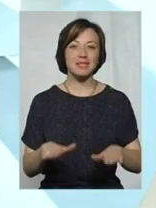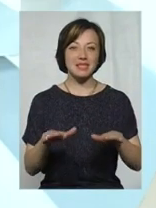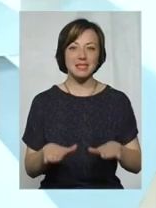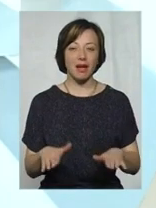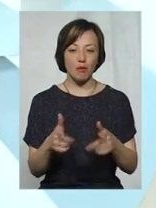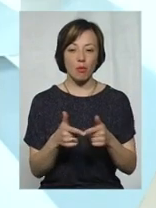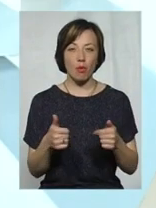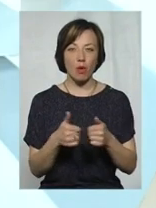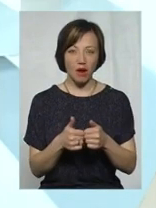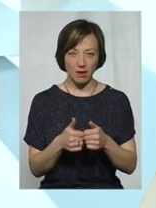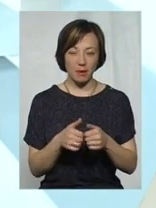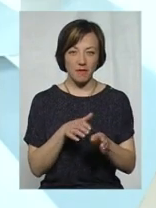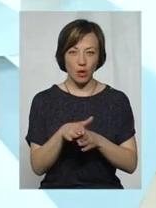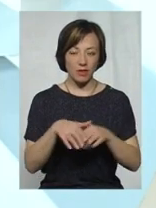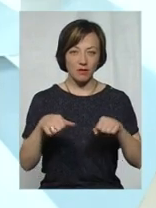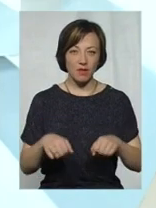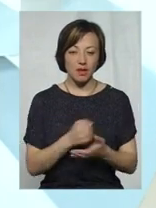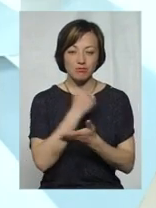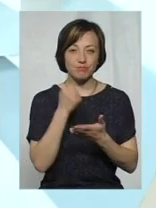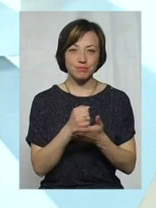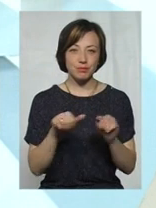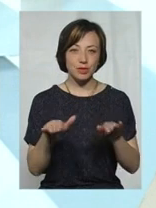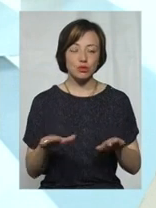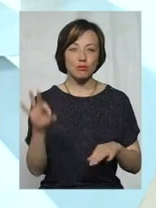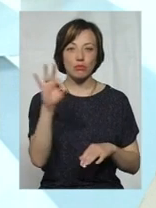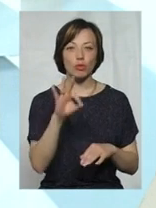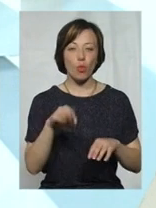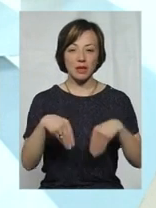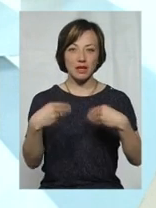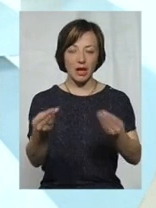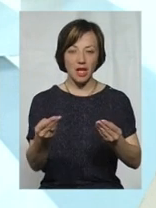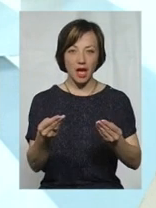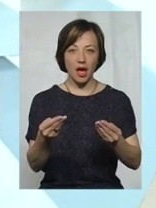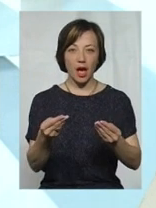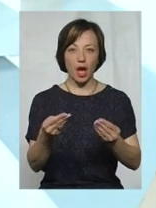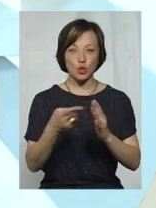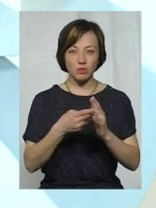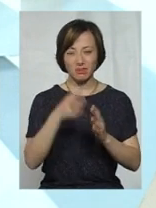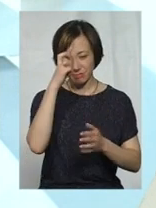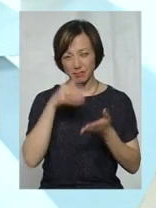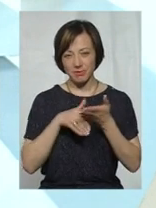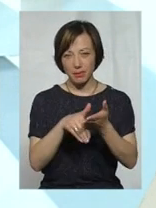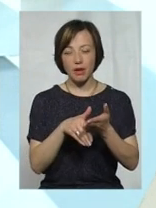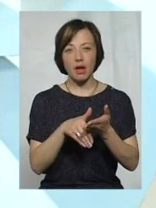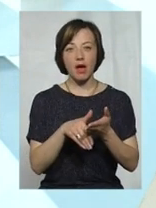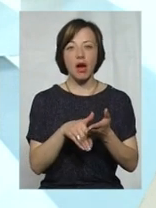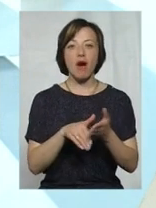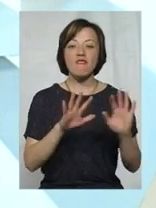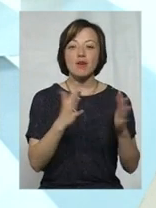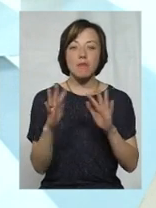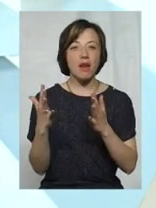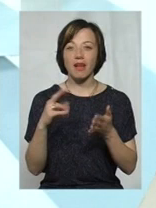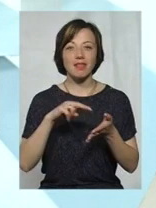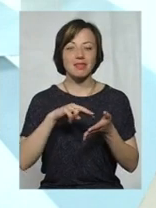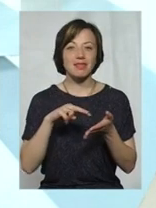виконавчої влади приймати рішення про призначення житлових субсидій у випадках, які не передбачені,